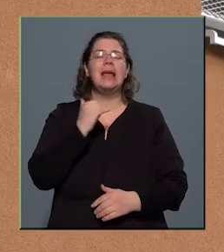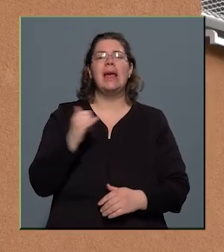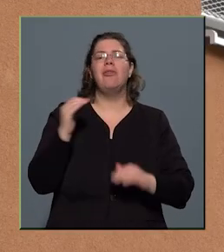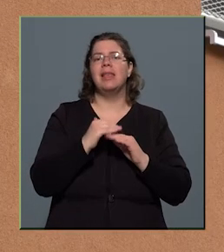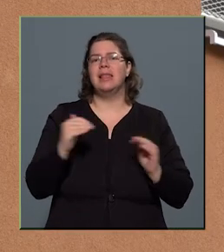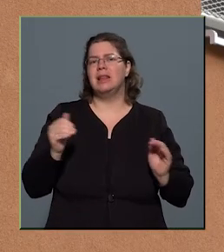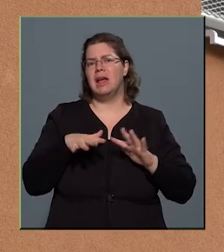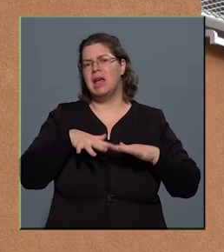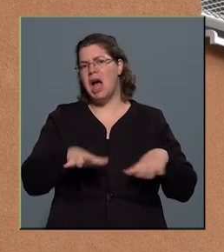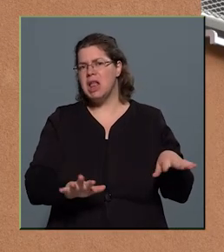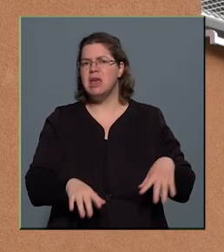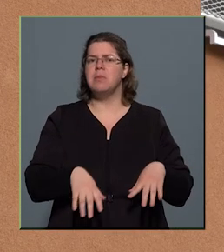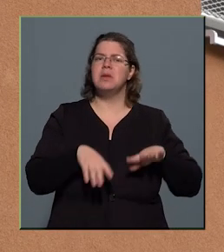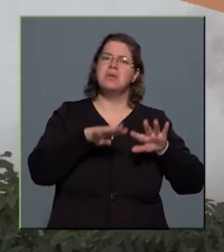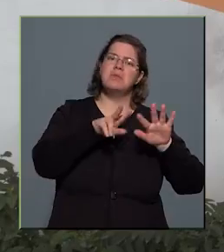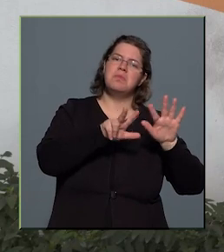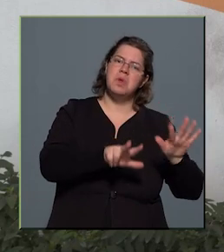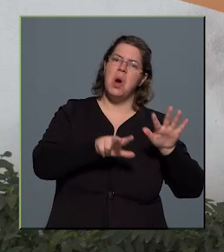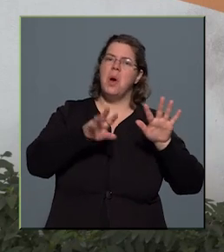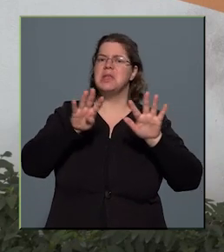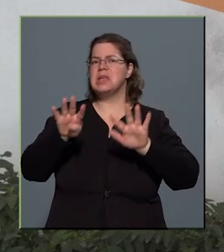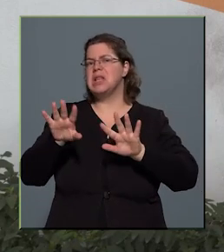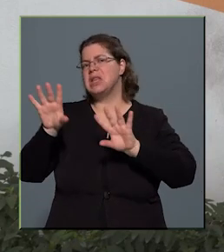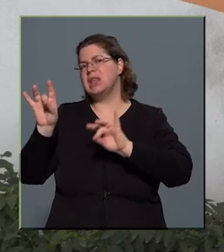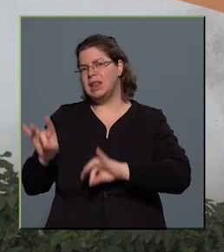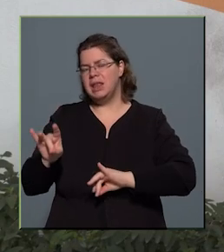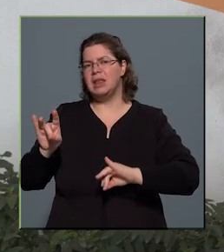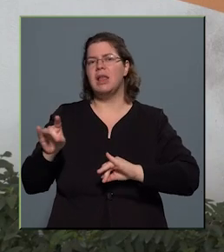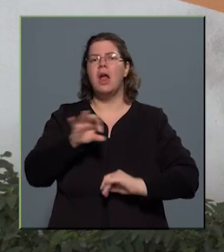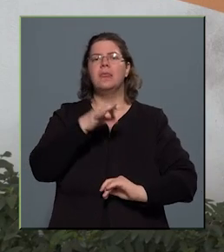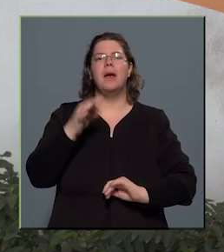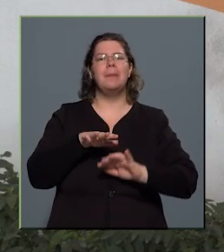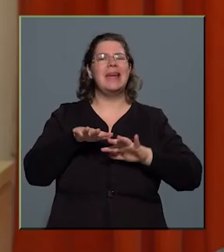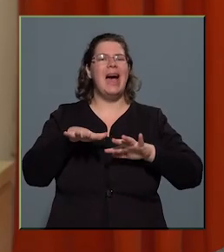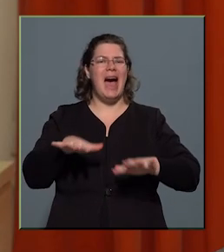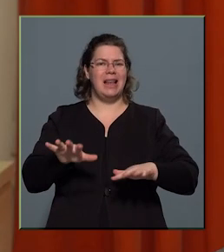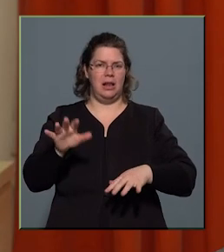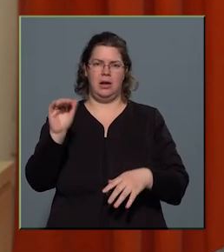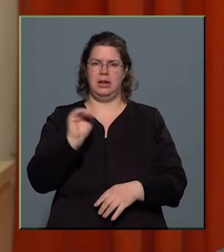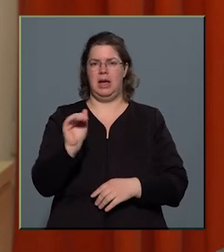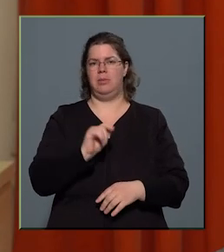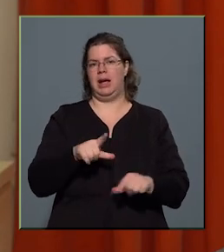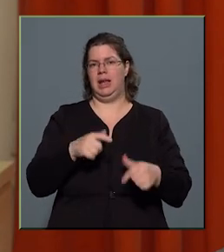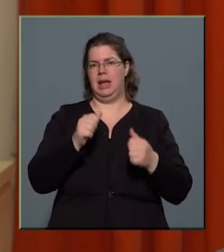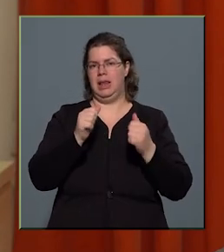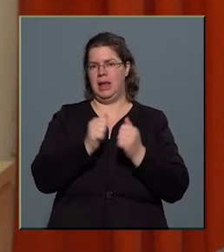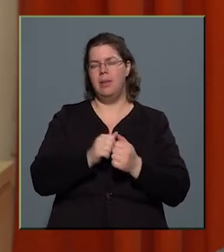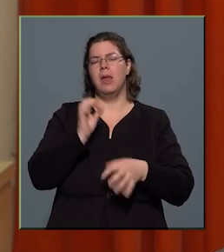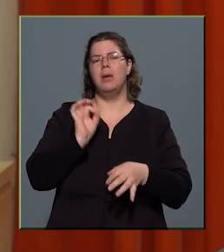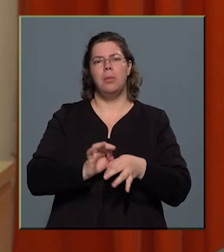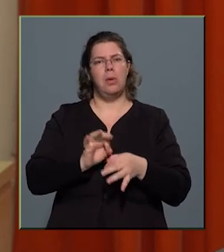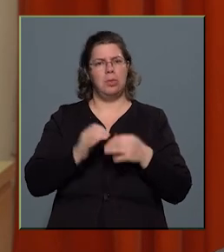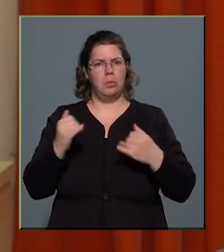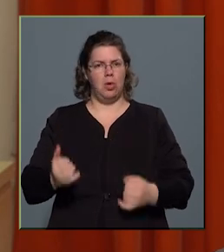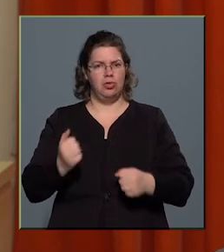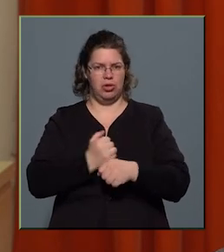általában 8-9-10 a napi átlag gyereklétszám. Pont most csinálom a tavalyi